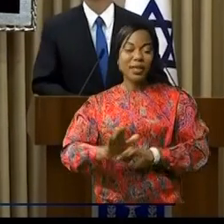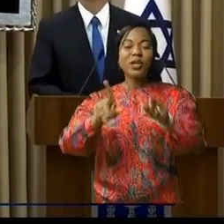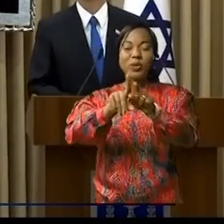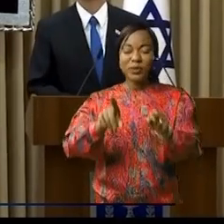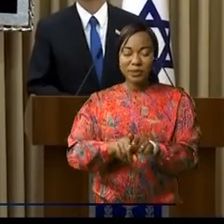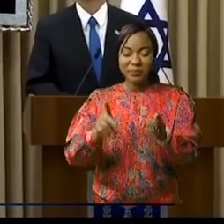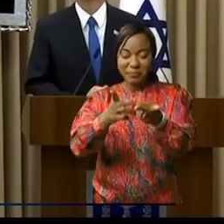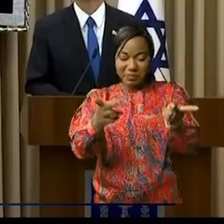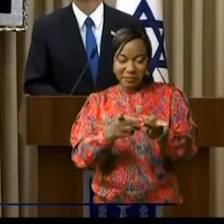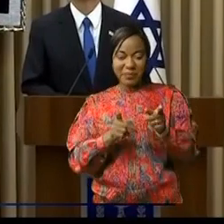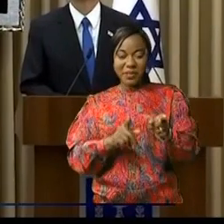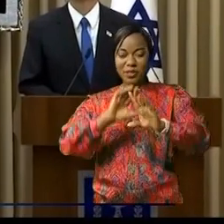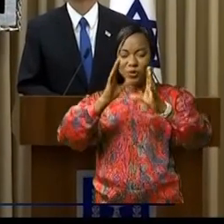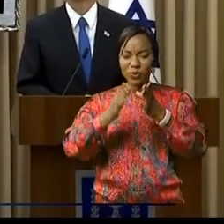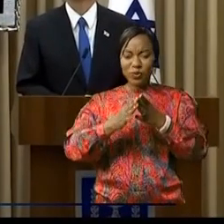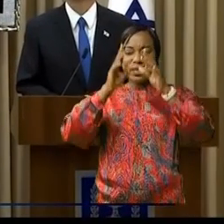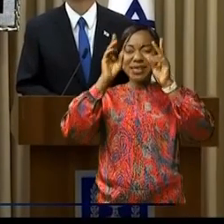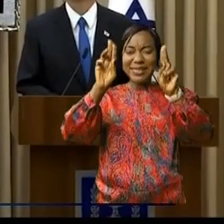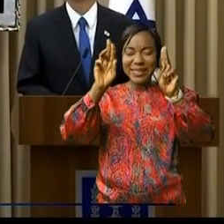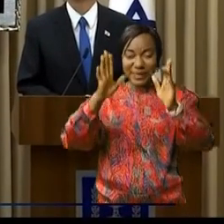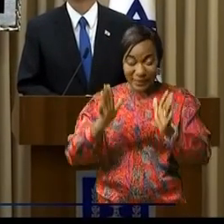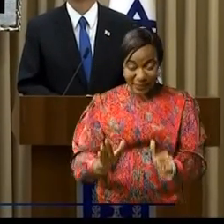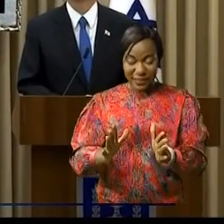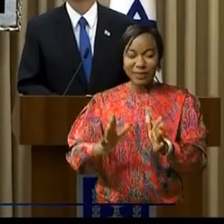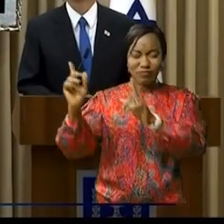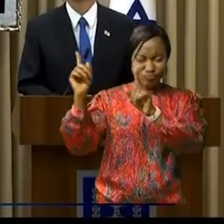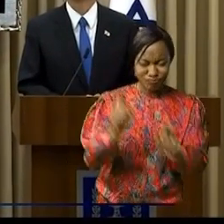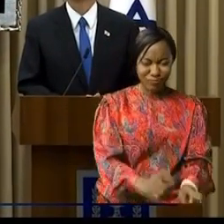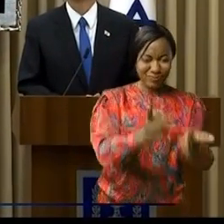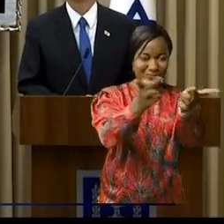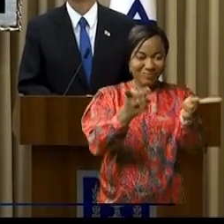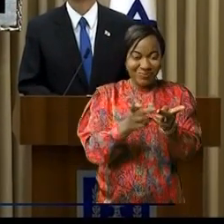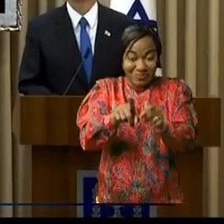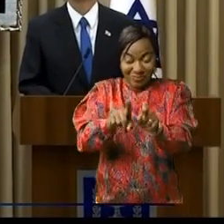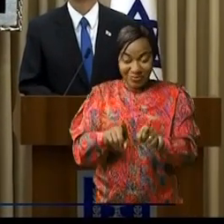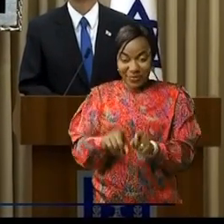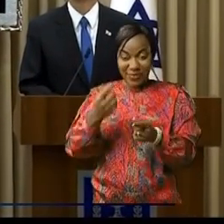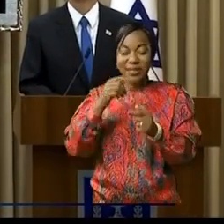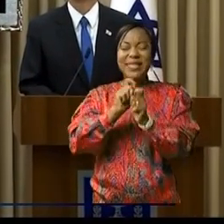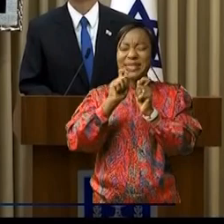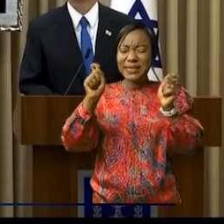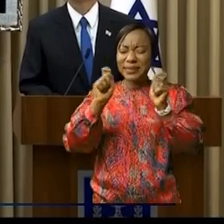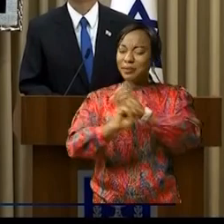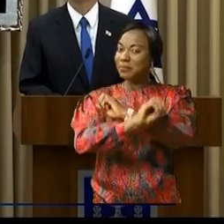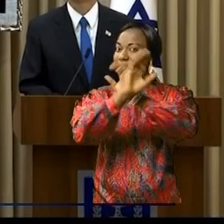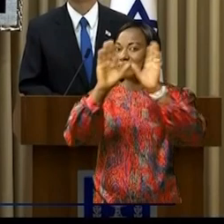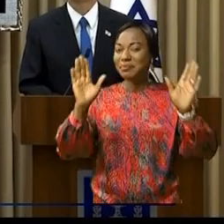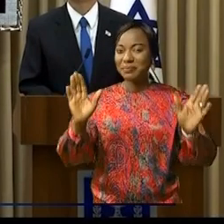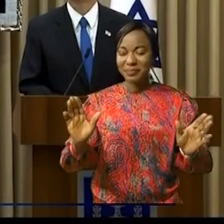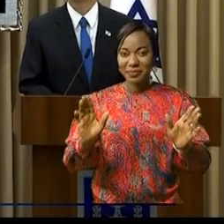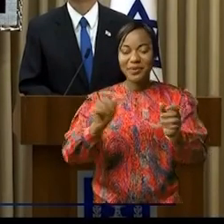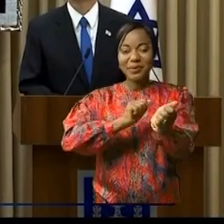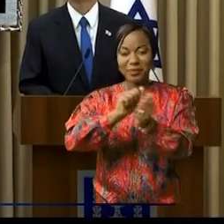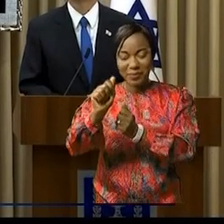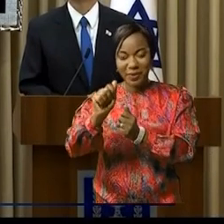carrefour de toutes les religions monothéistes et c'est très clair, il se